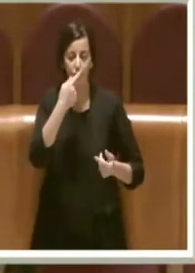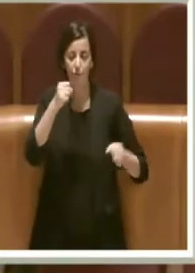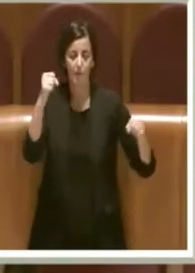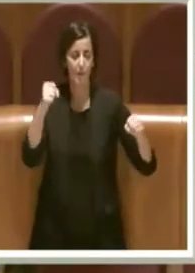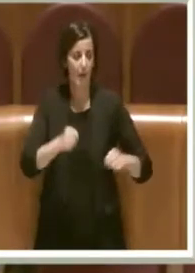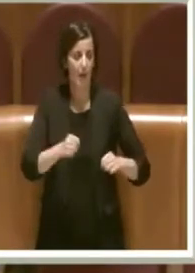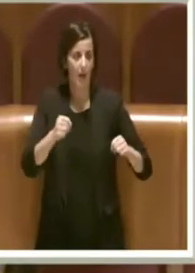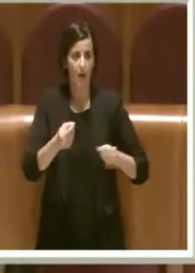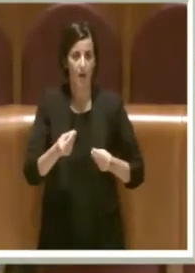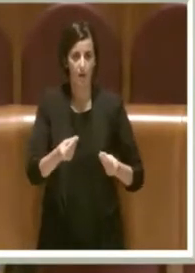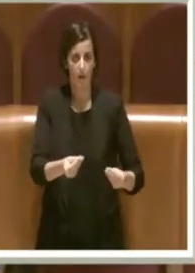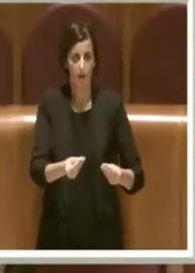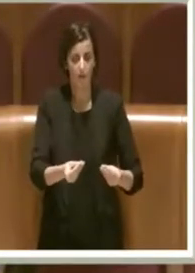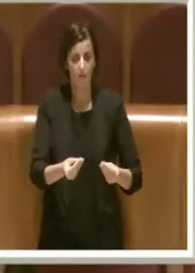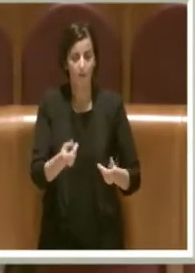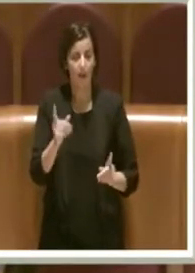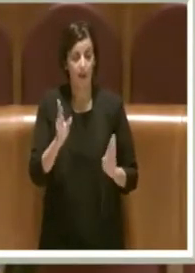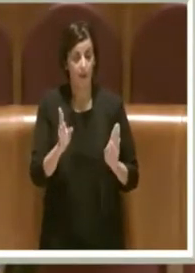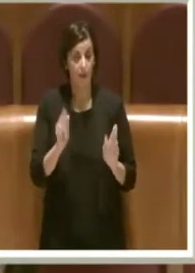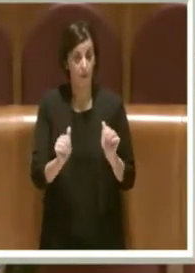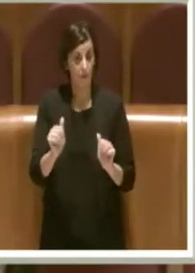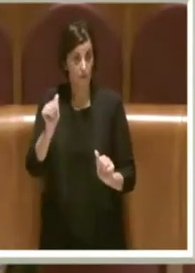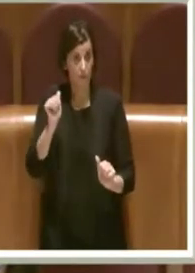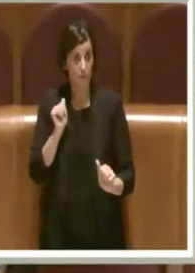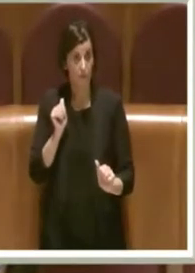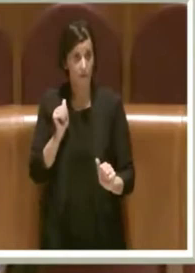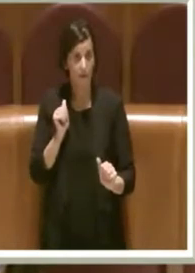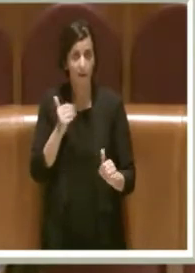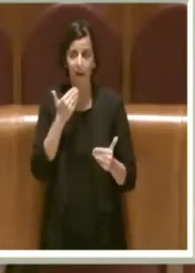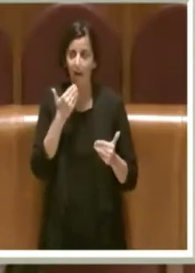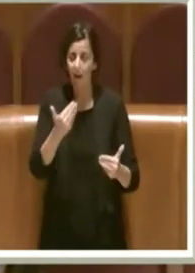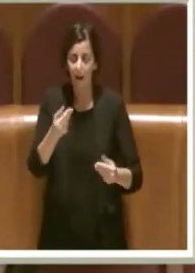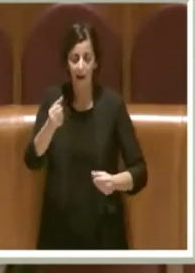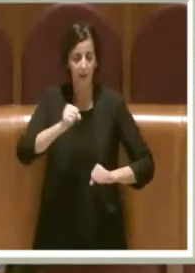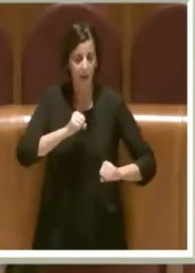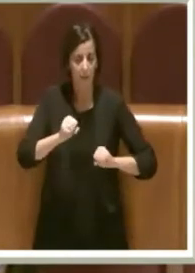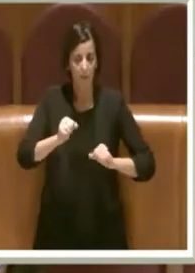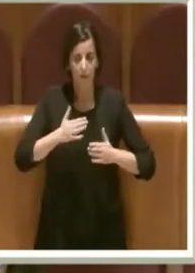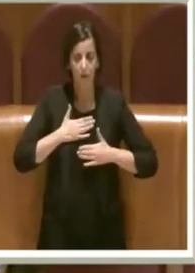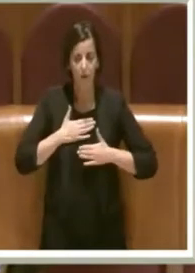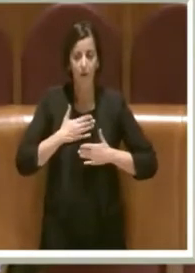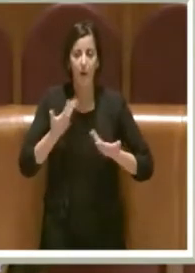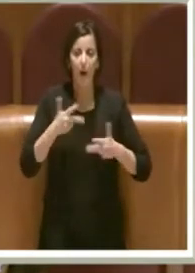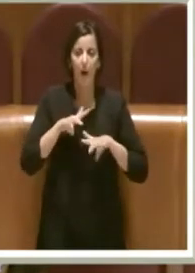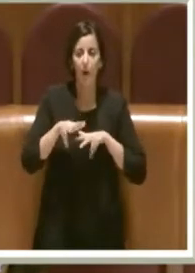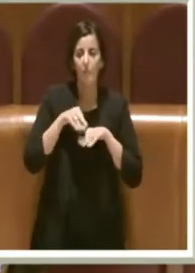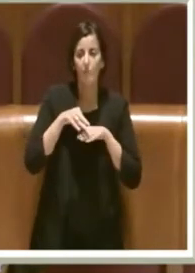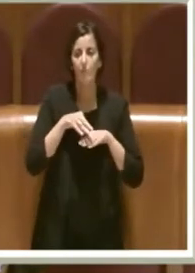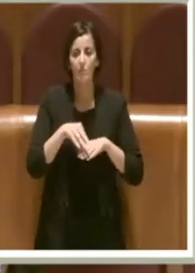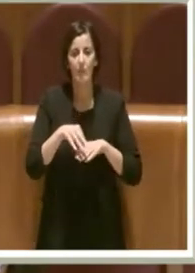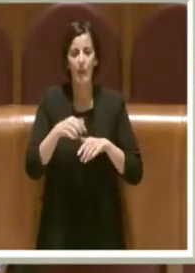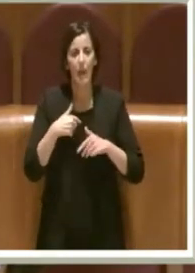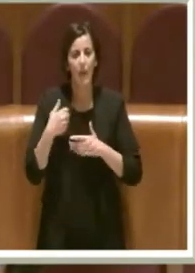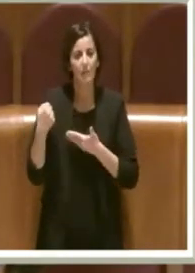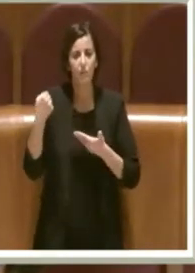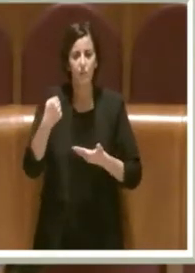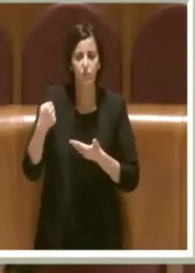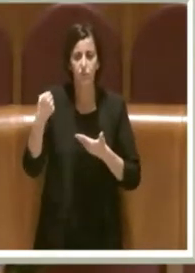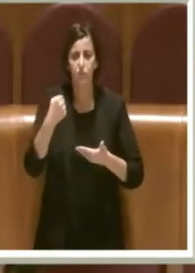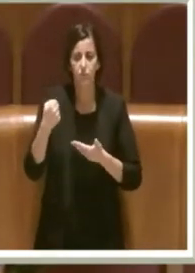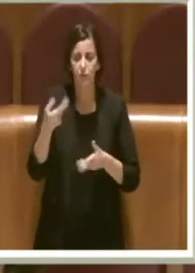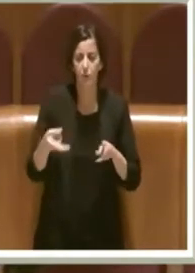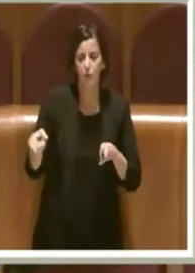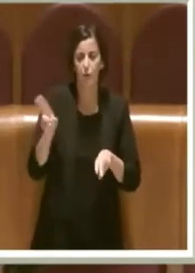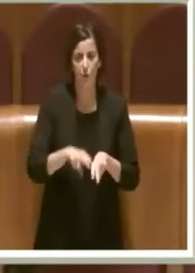Oggi a differenza del passato, grazie alla nostra amministrazione, lei guida un comune che investe dieci volte di più di prima.